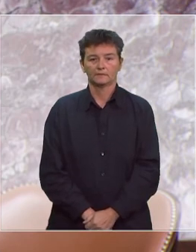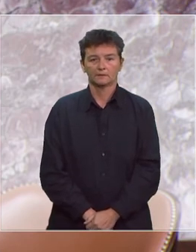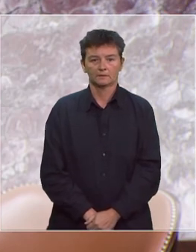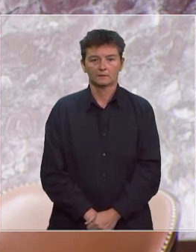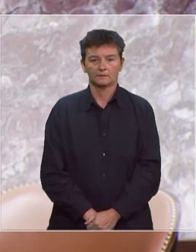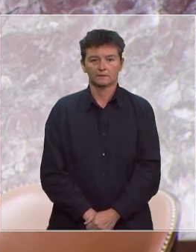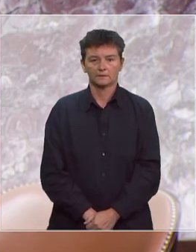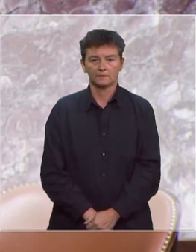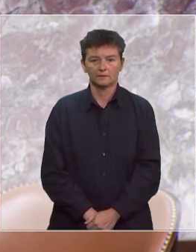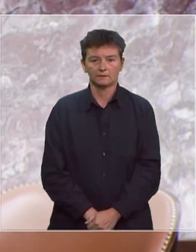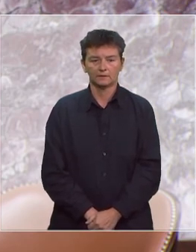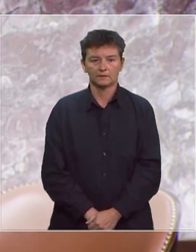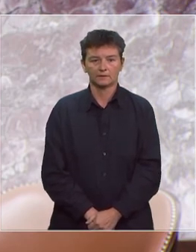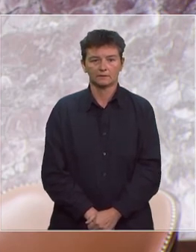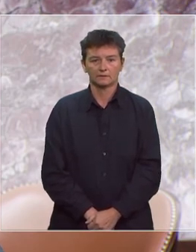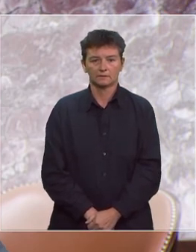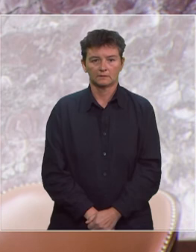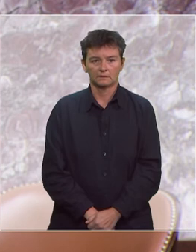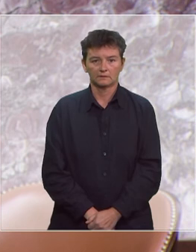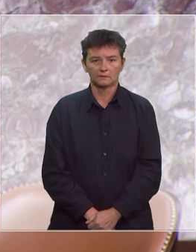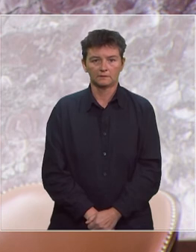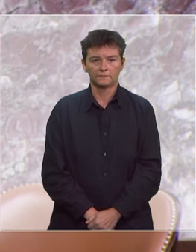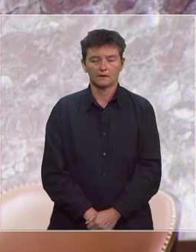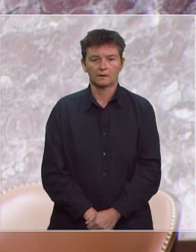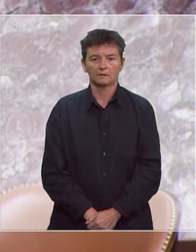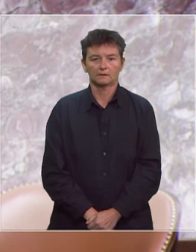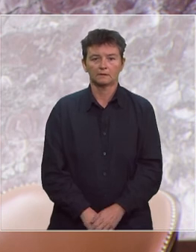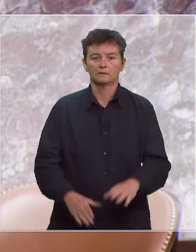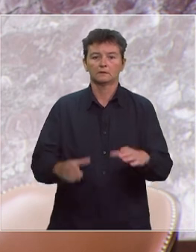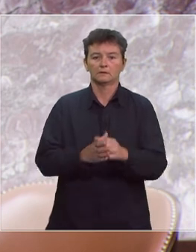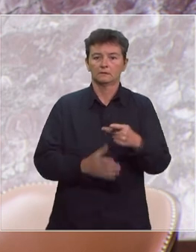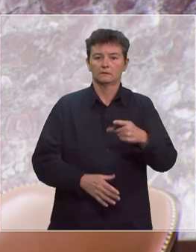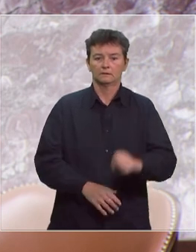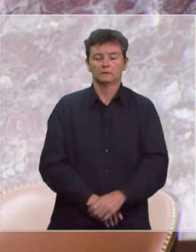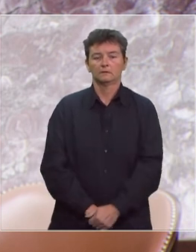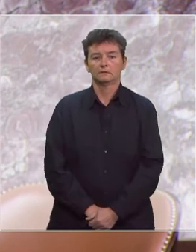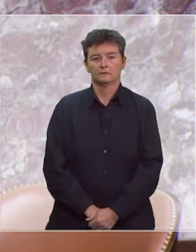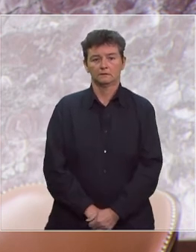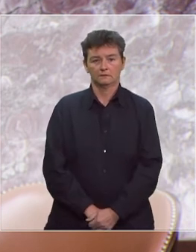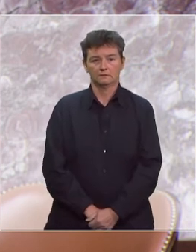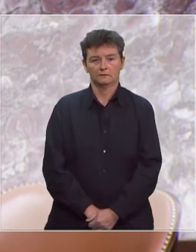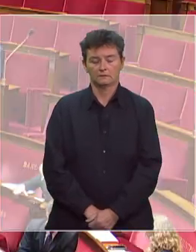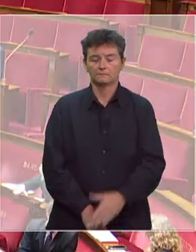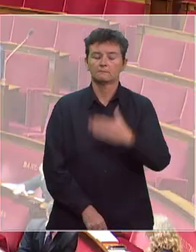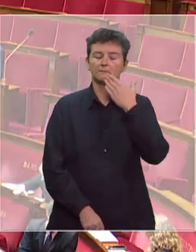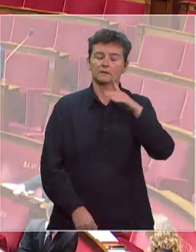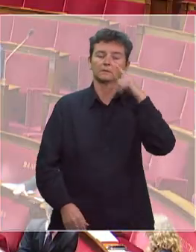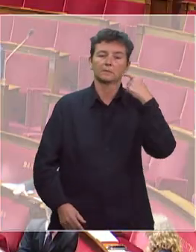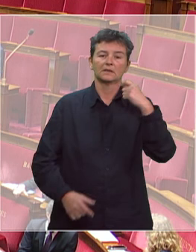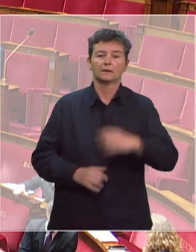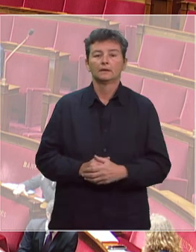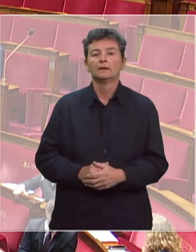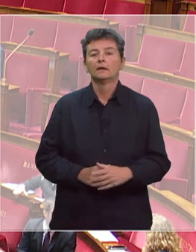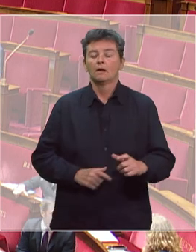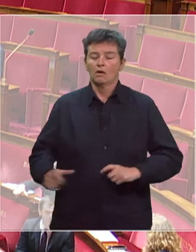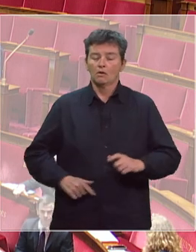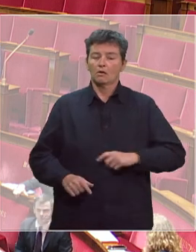La parole est à monsieur Jean-Louis Bricou pour le groupe socialiste et apparenté. monsieur le Président. J'associe